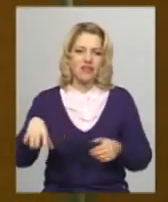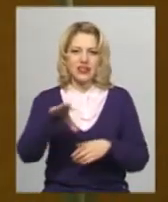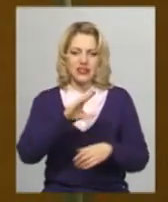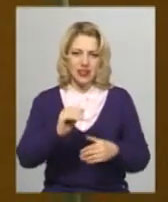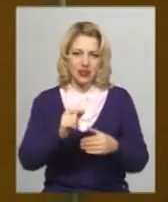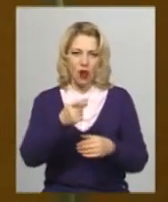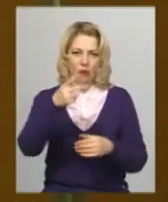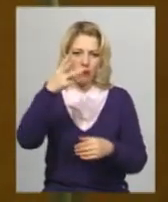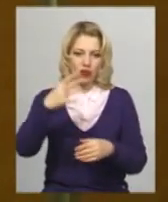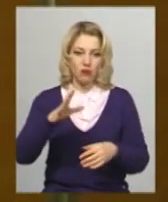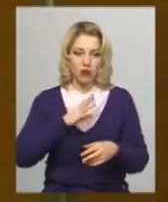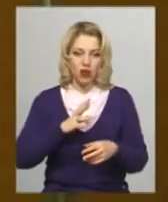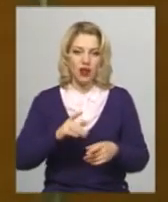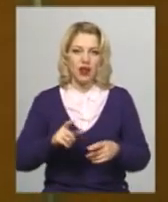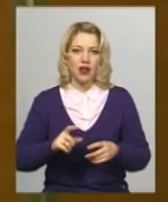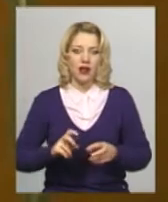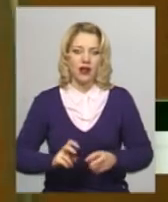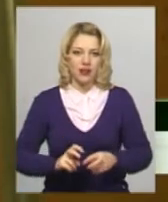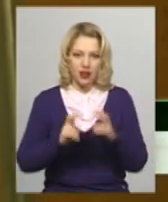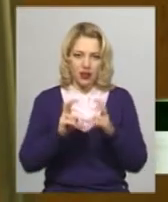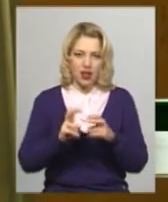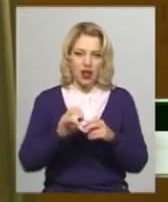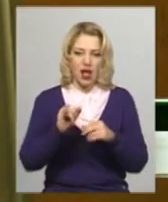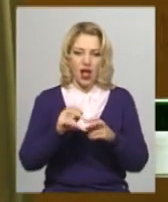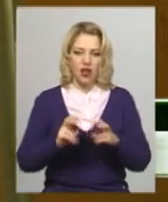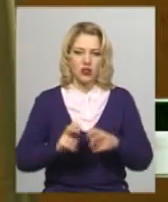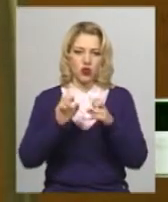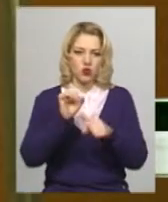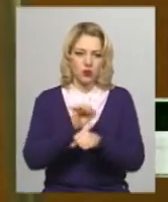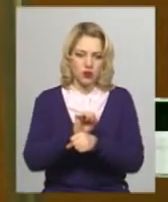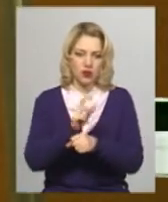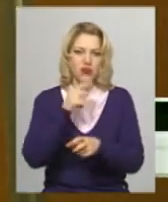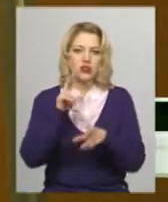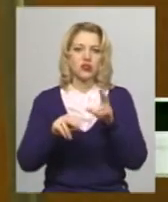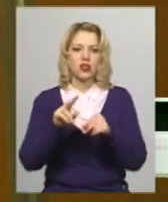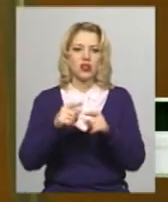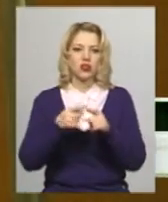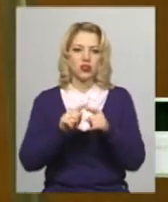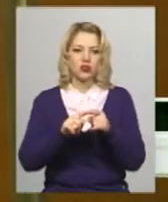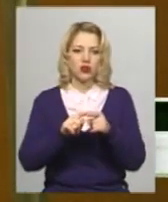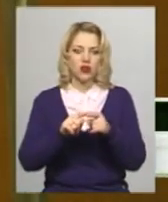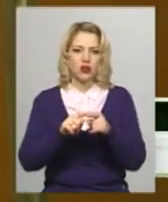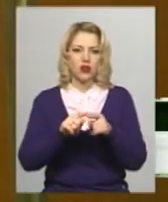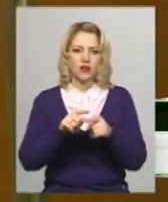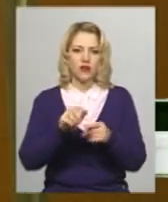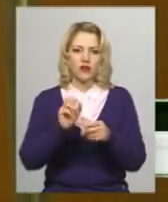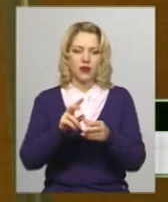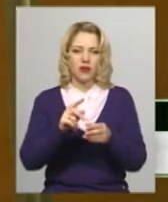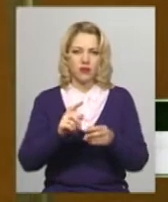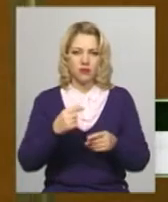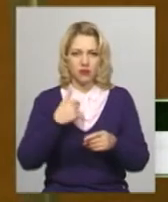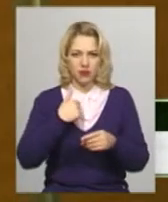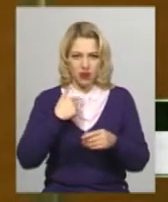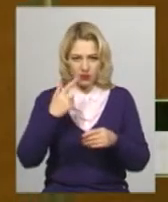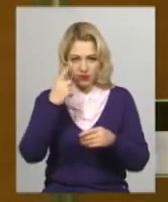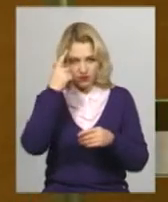їхала, зупинився так, але він не зупинився, він відмовився їхати, будемо казати, що мене чуть до потолка підкинуло, через